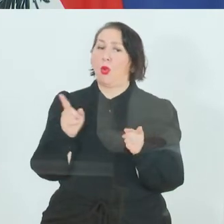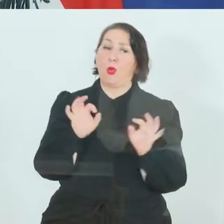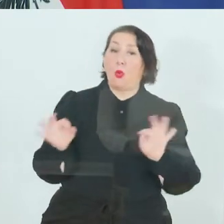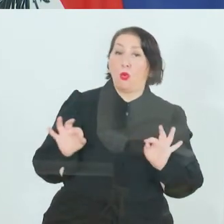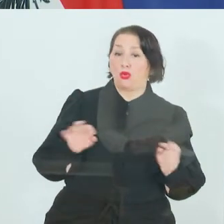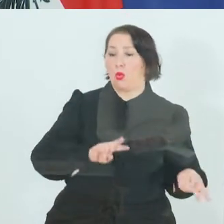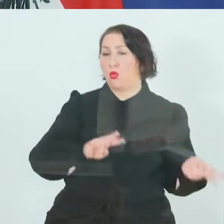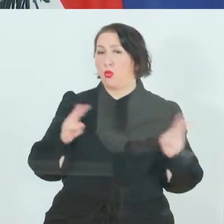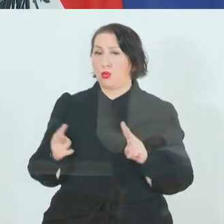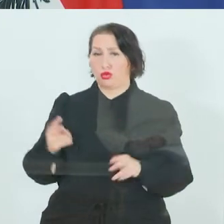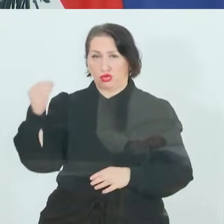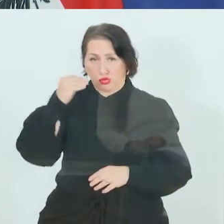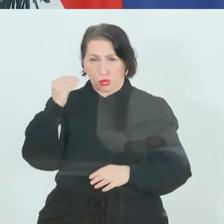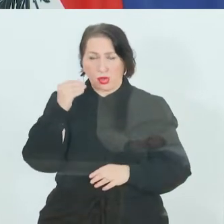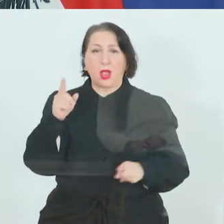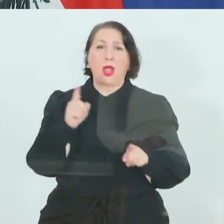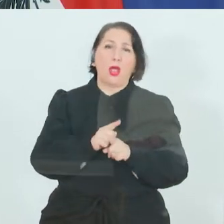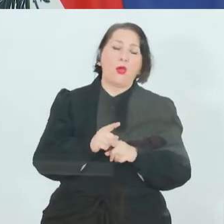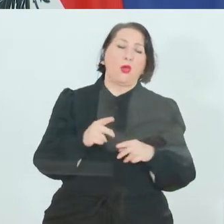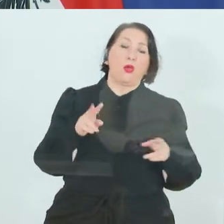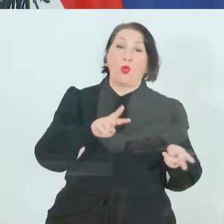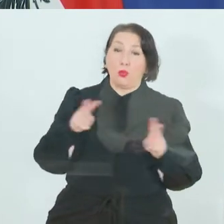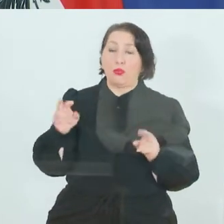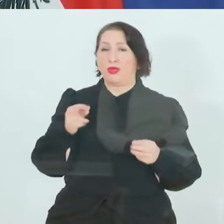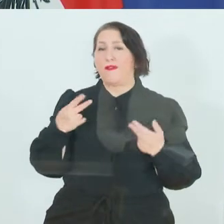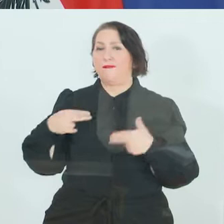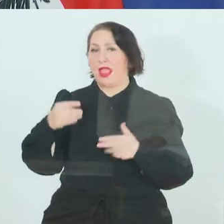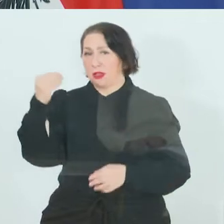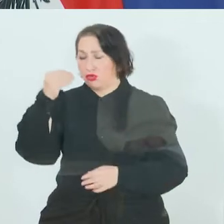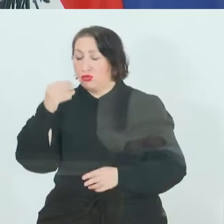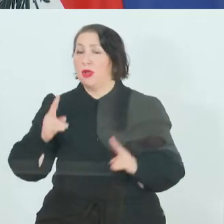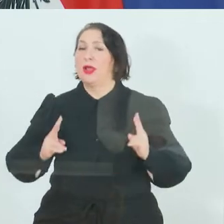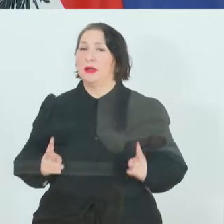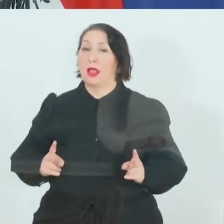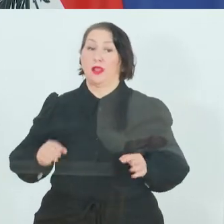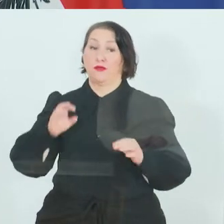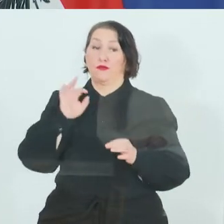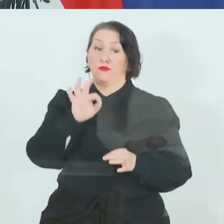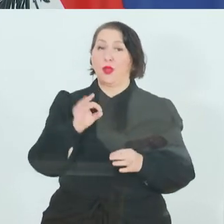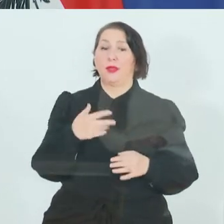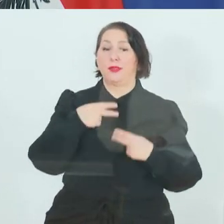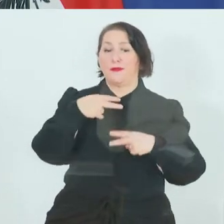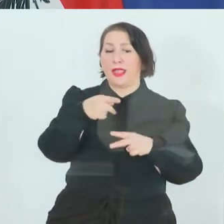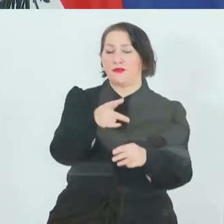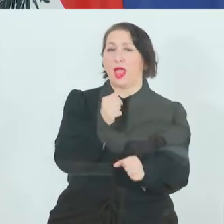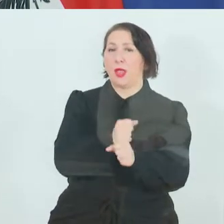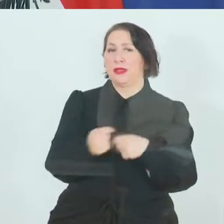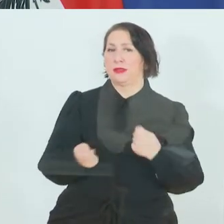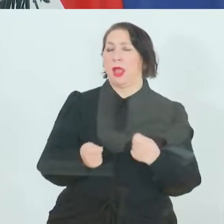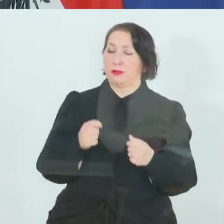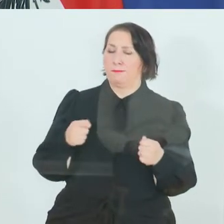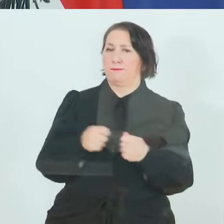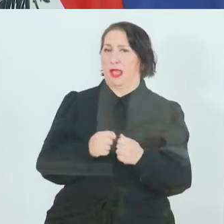Weiter oder beziehungsweise Umschulung auch in Anspruch nehmen, die ich dann nachhaltig am Arbeitsmarkt auch ausführen möchte.